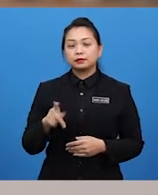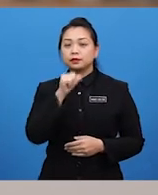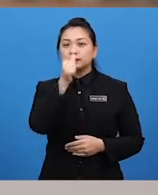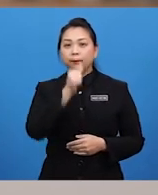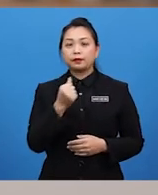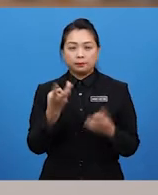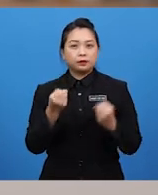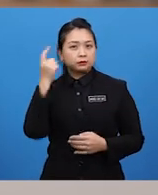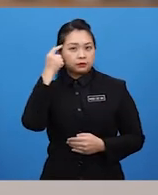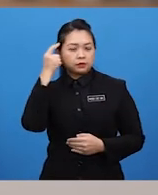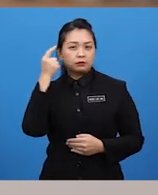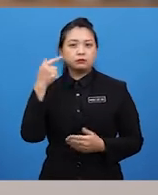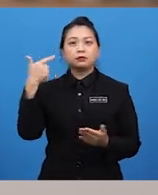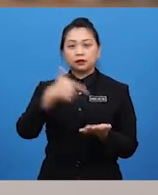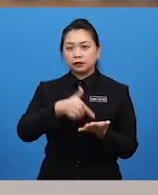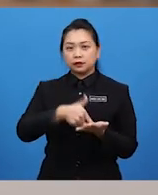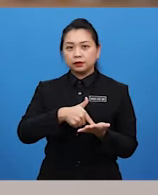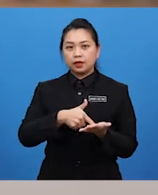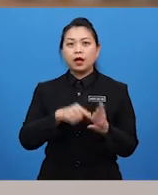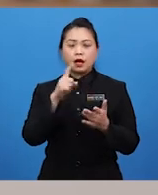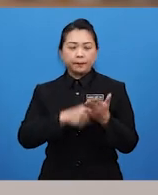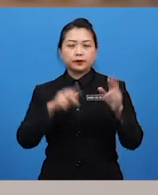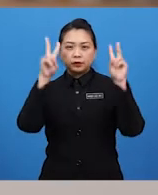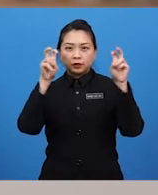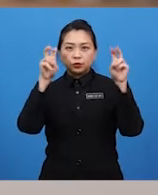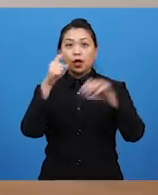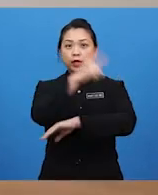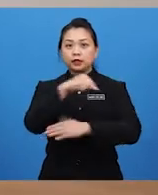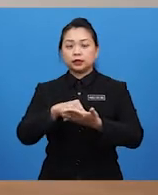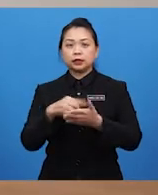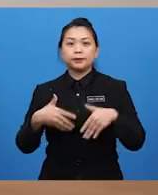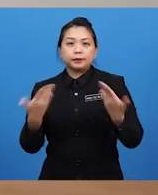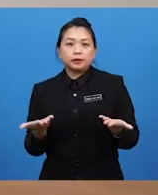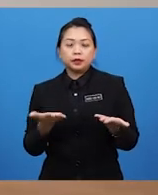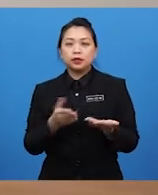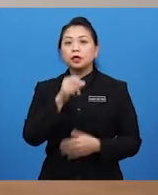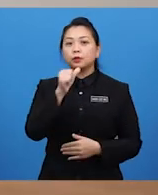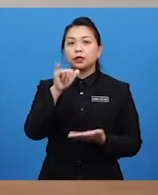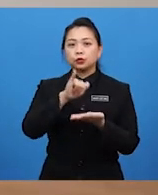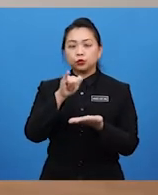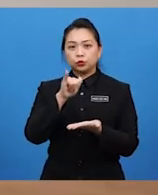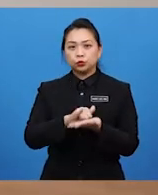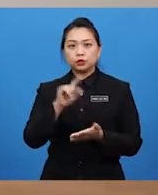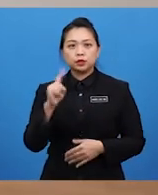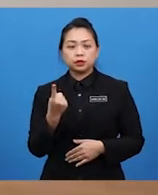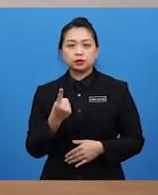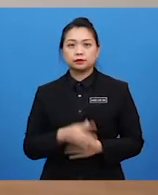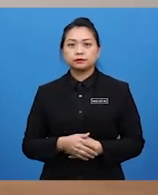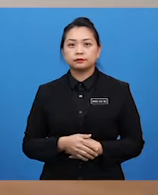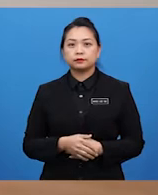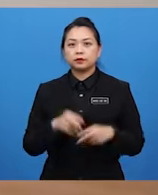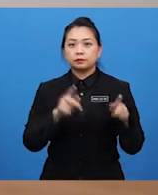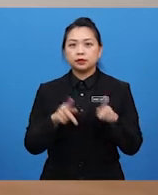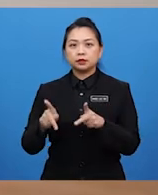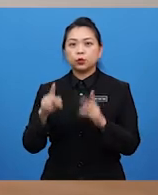mahu tahu dengan lebih lanjut tajuk pada kali-kali ini. Jadi, Cikgu Arif, bagaimana Cikgu Arif? Bukan itu sahaja, Cikgu Donz dan juga pelajar-pelajar di rumah.